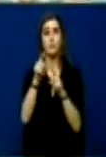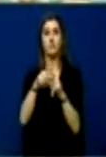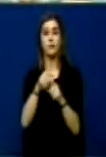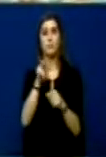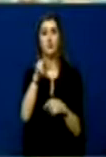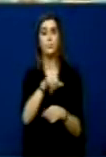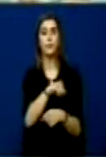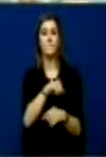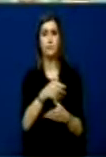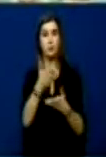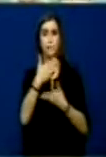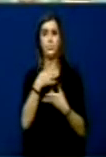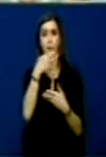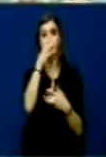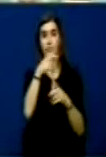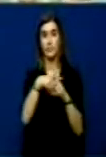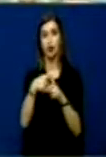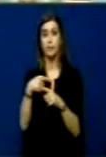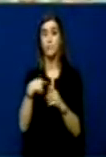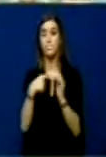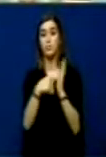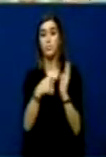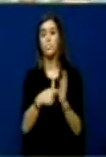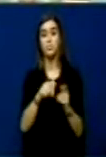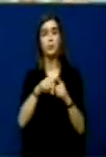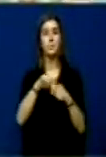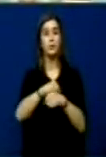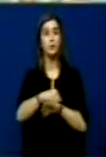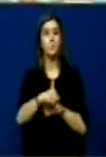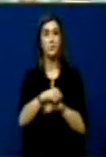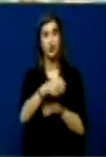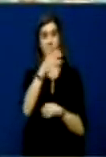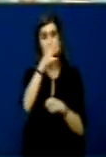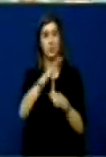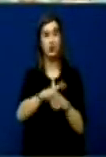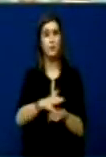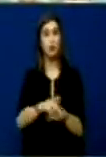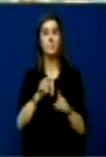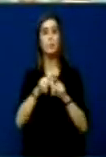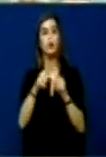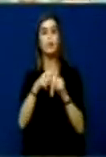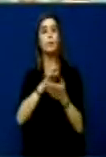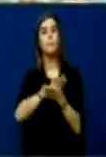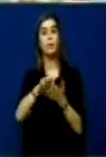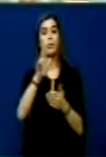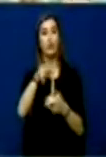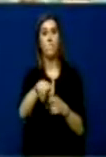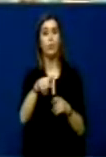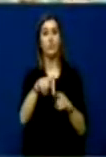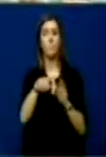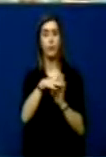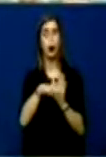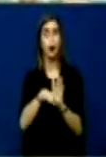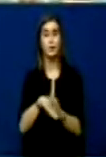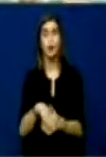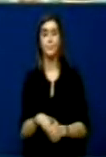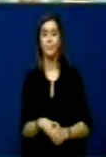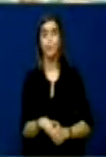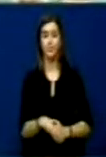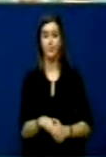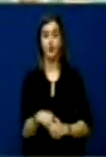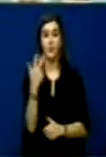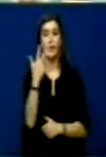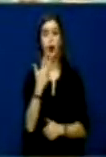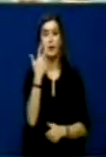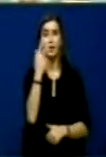ligjë, unë do t'i përmen disa shkelje konkrete të cilat do t'amnistohen për mes këti ligjë. Me 3 dhe